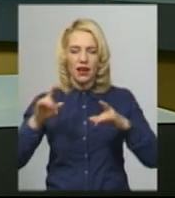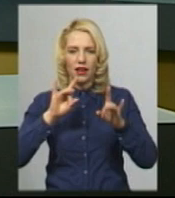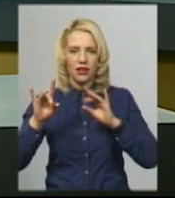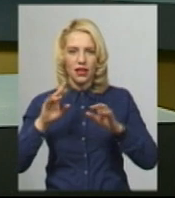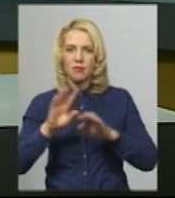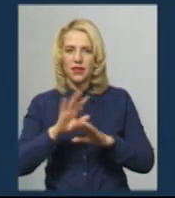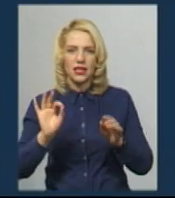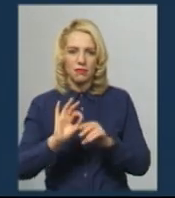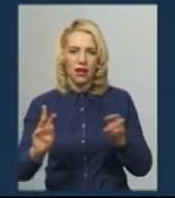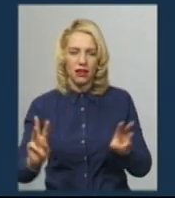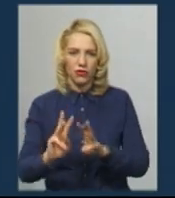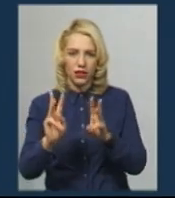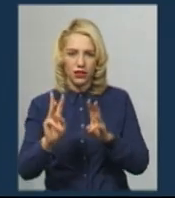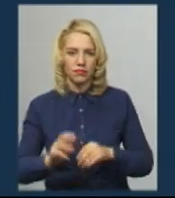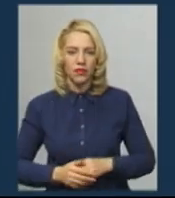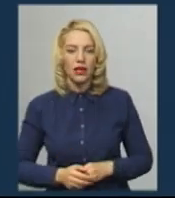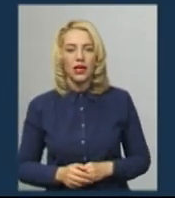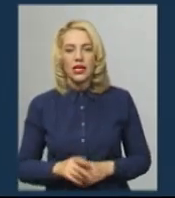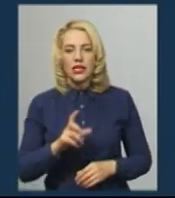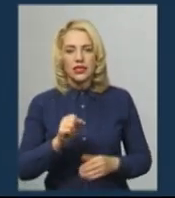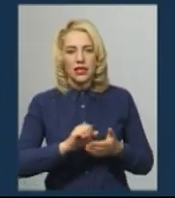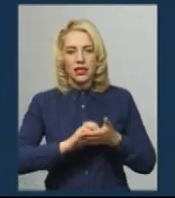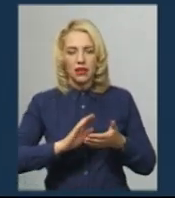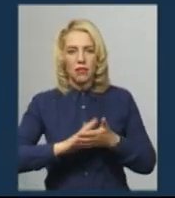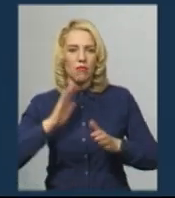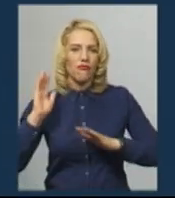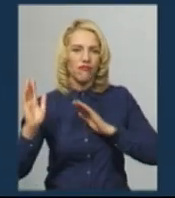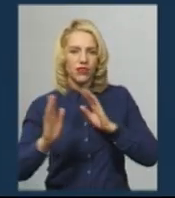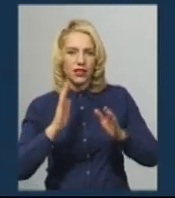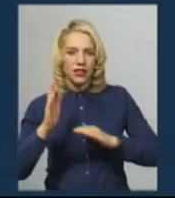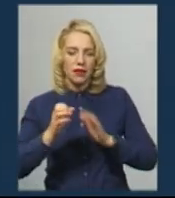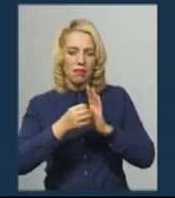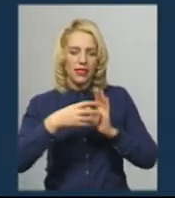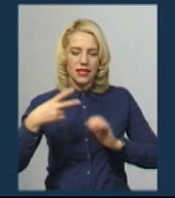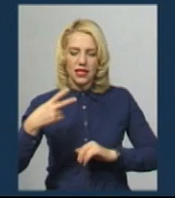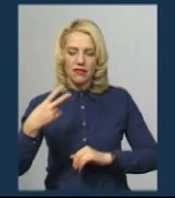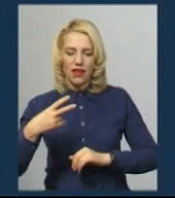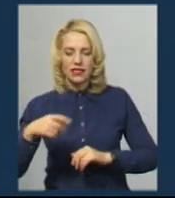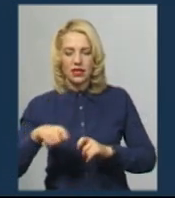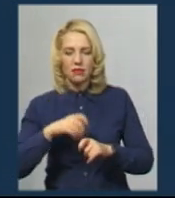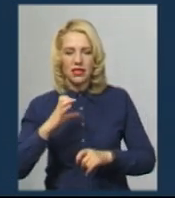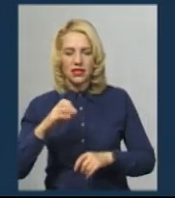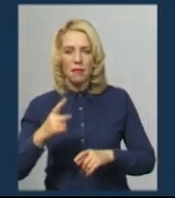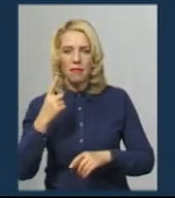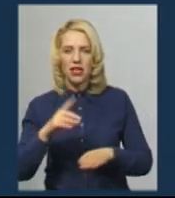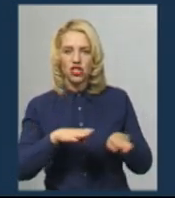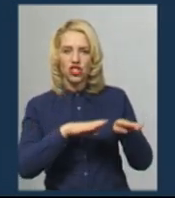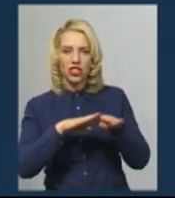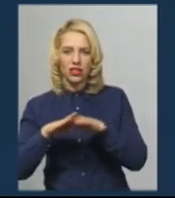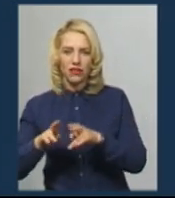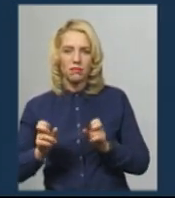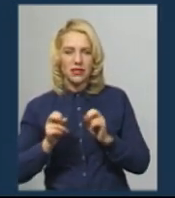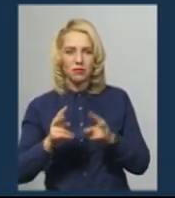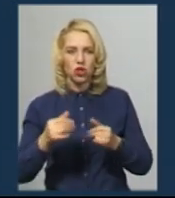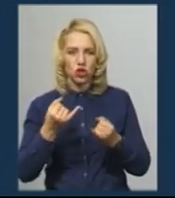листя. За даними Укргідрометцентру, пориви вітру 15-20 метрів на секунду. Перший рівень небезпечності – жовтий. У зв'язку